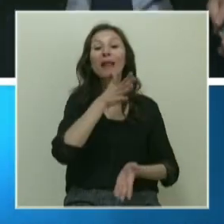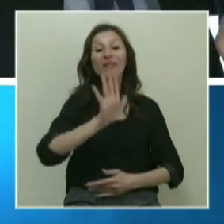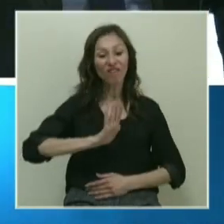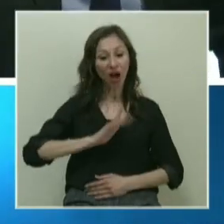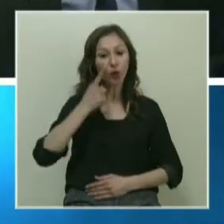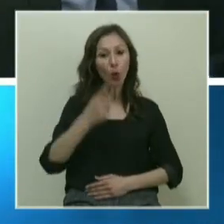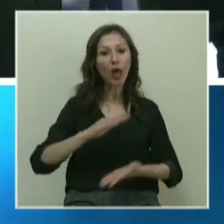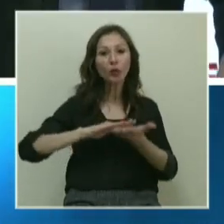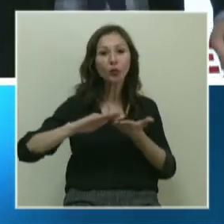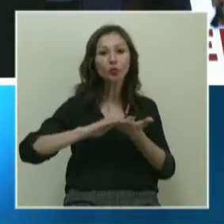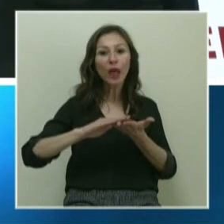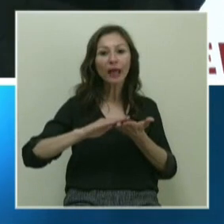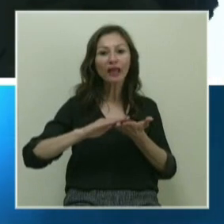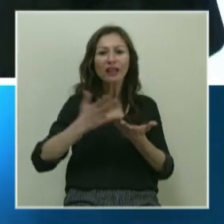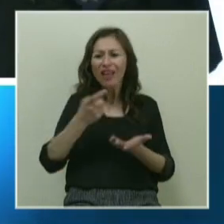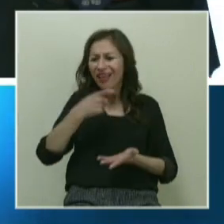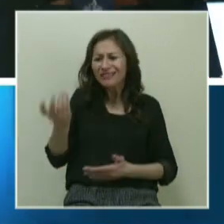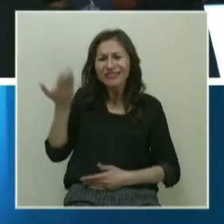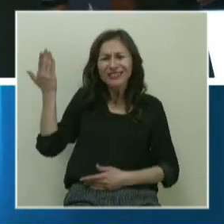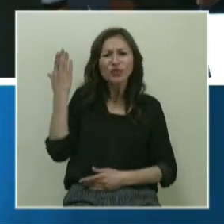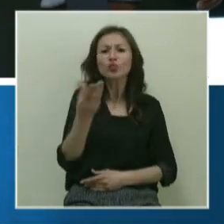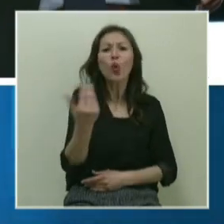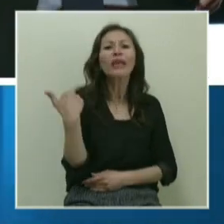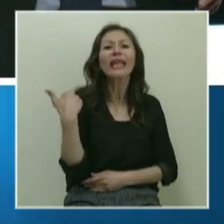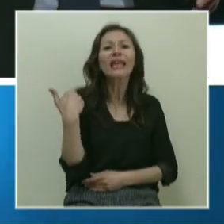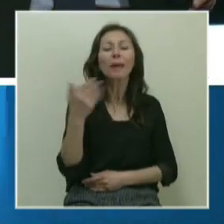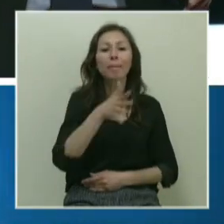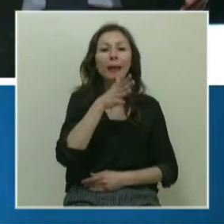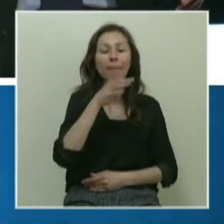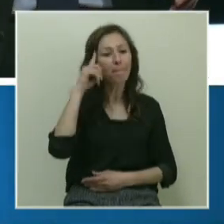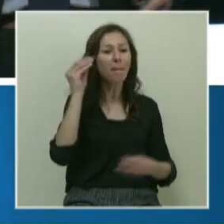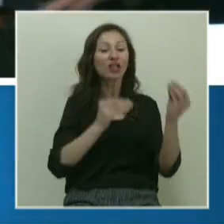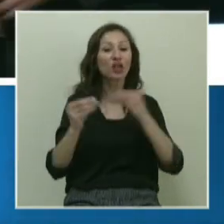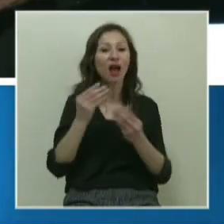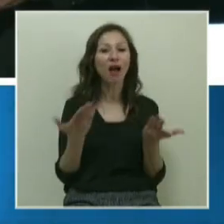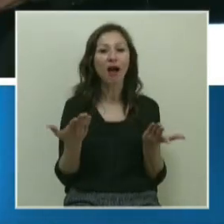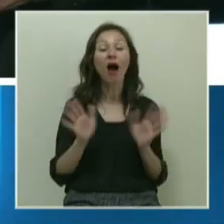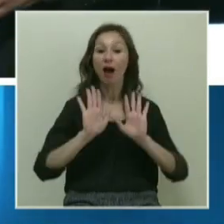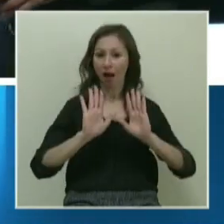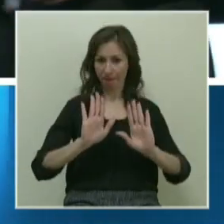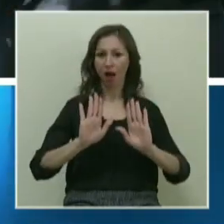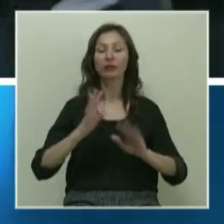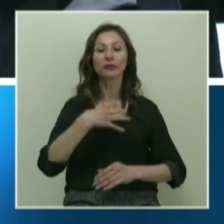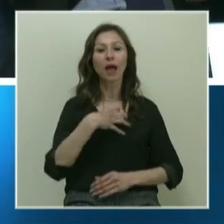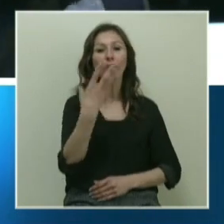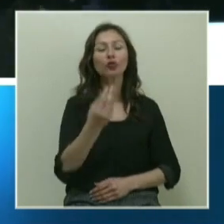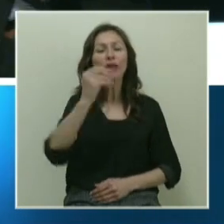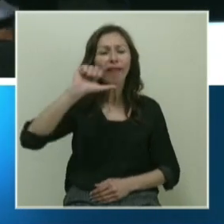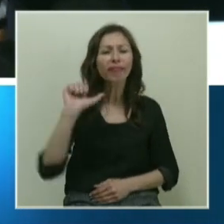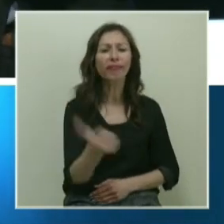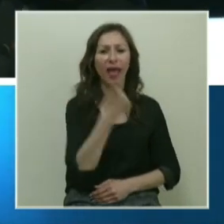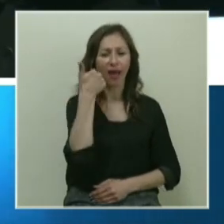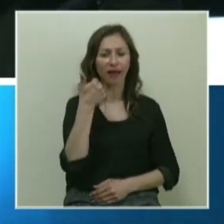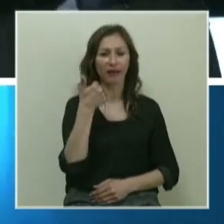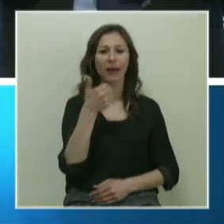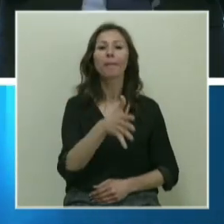vardığımız düzey ilkeldir. Daha çok yeni bilim maceramız. Ama sahip olduğumuz en değerli şey